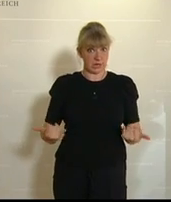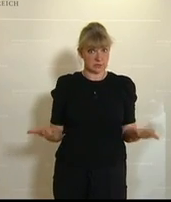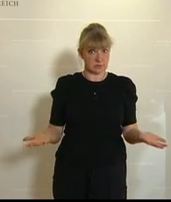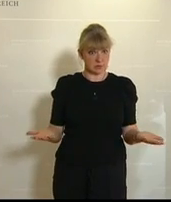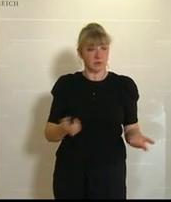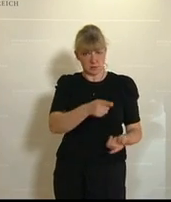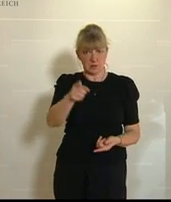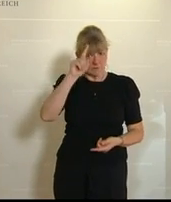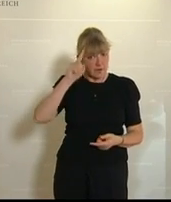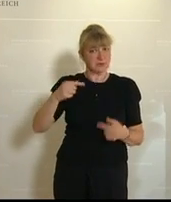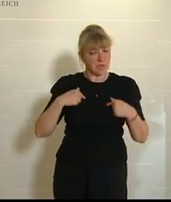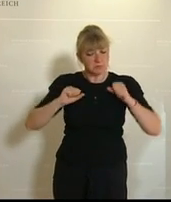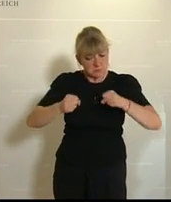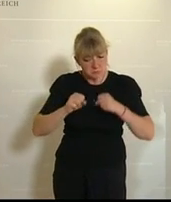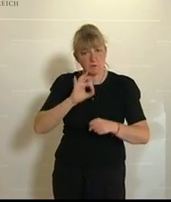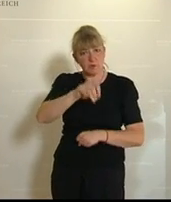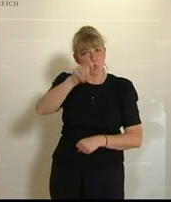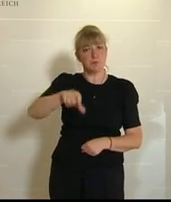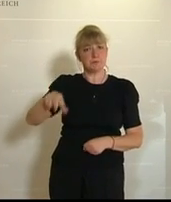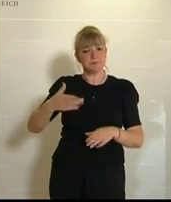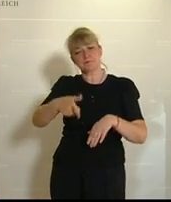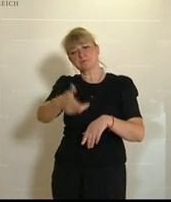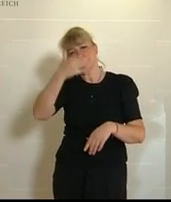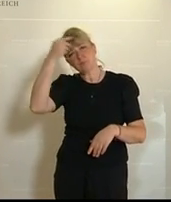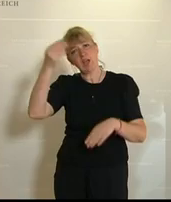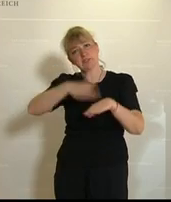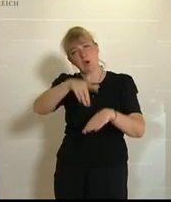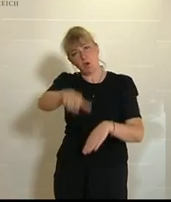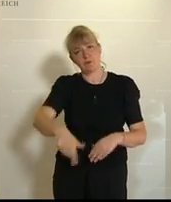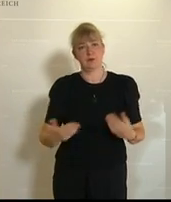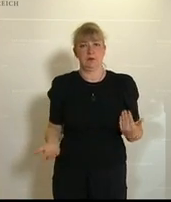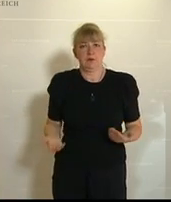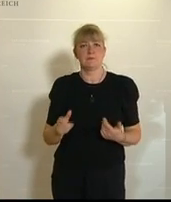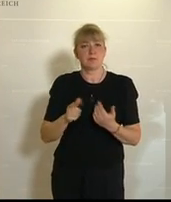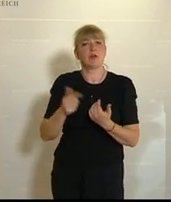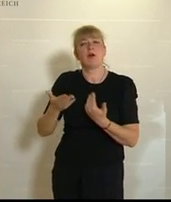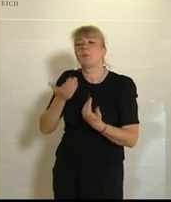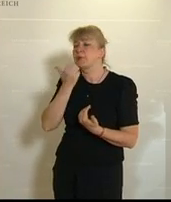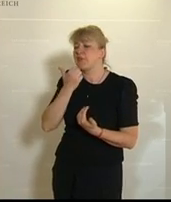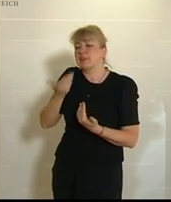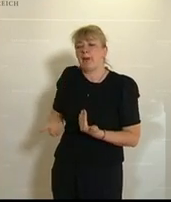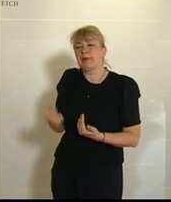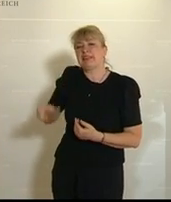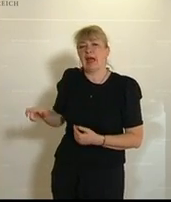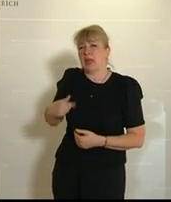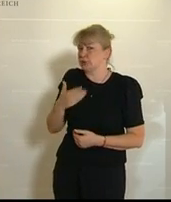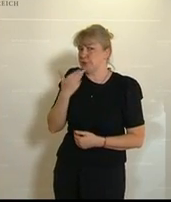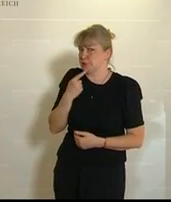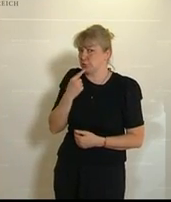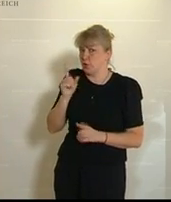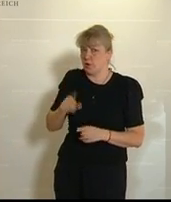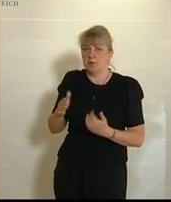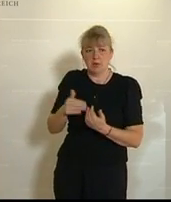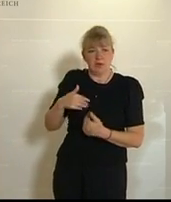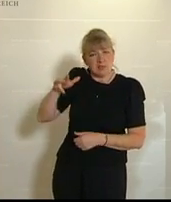setze mich immer auch für all jene ein, die man vergessen hat. Ich spreche heute nicht über die Privatvermieter. Ich habe drei Monate, drei